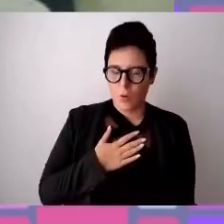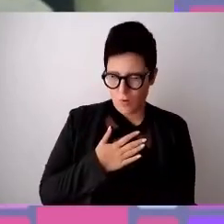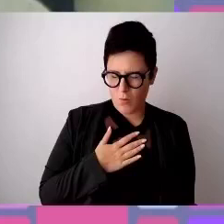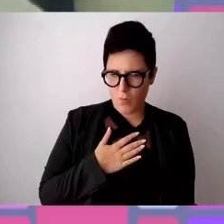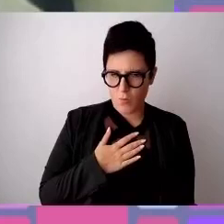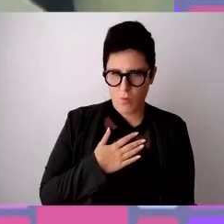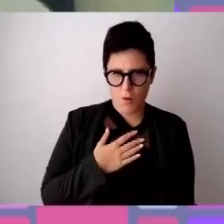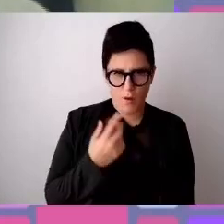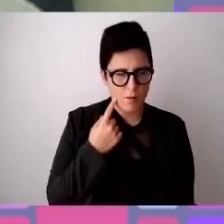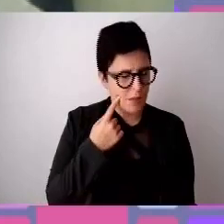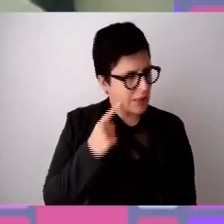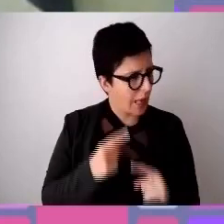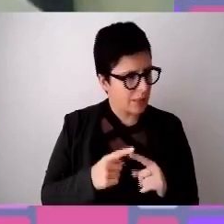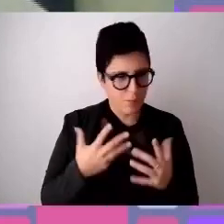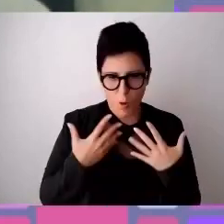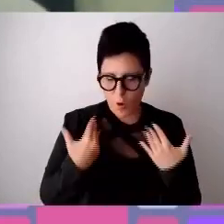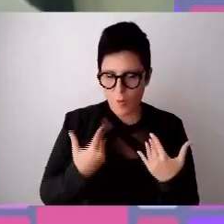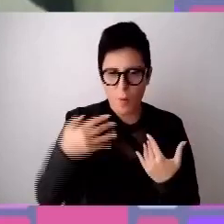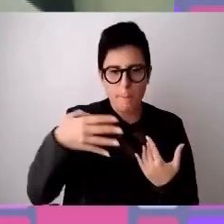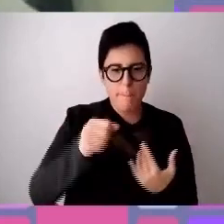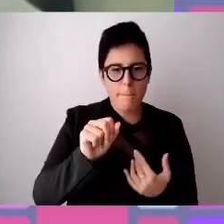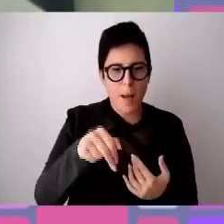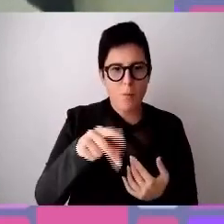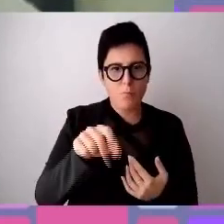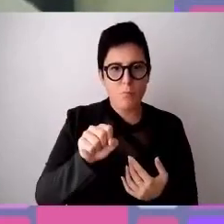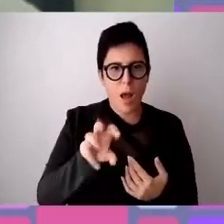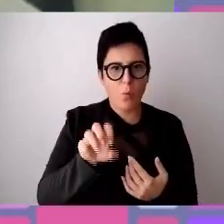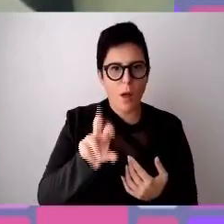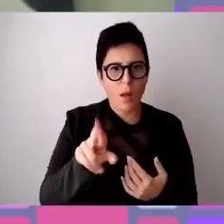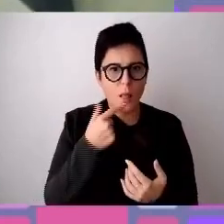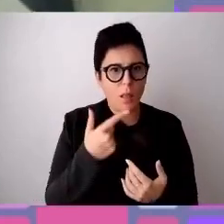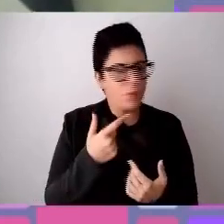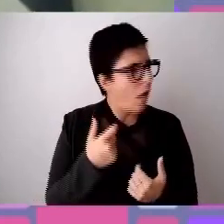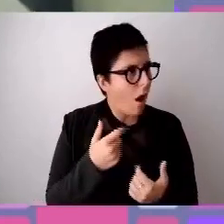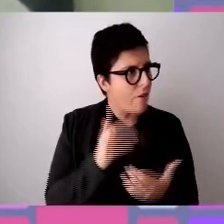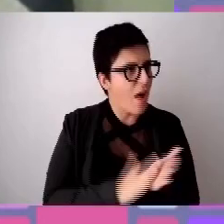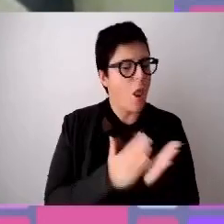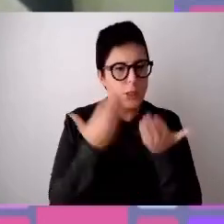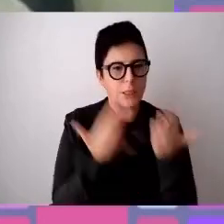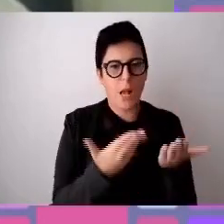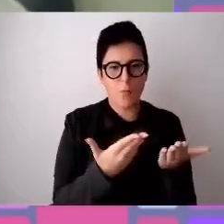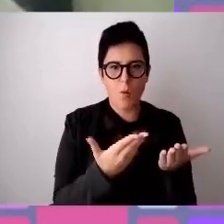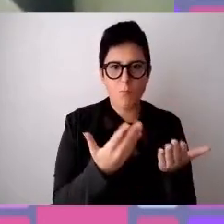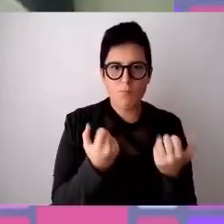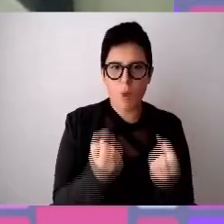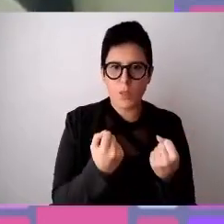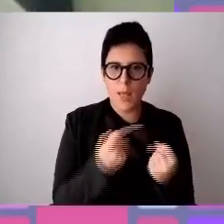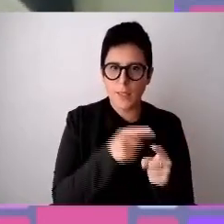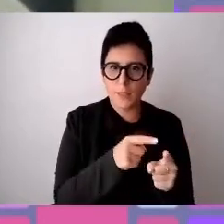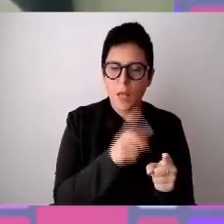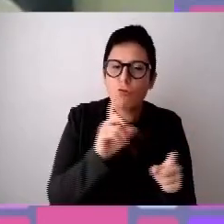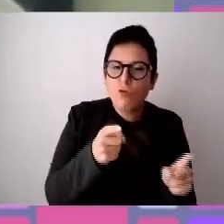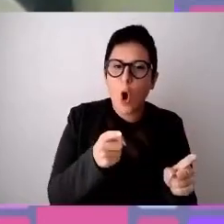si è interrogata e ha scelto questa strada. Valorizziamo le potenzialità ulteriori che